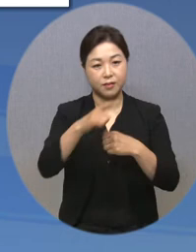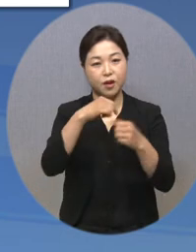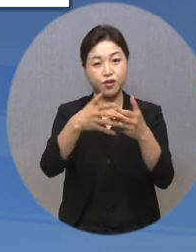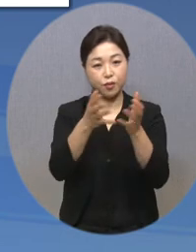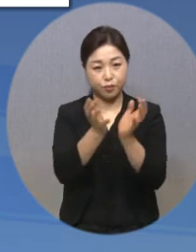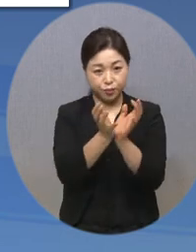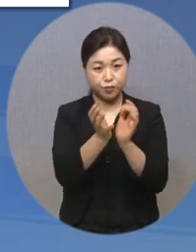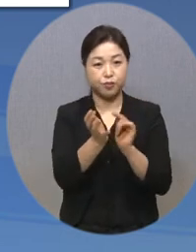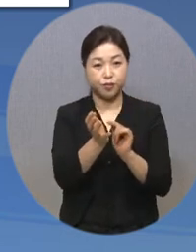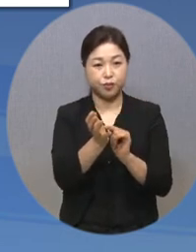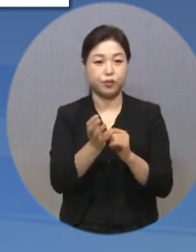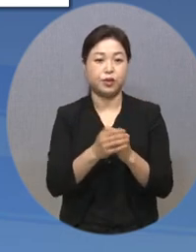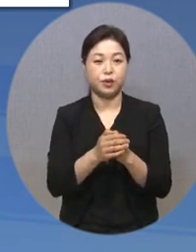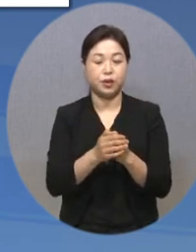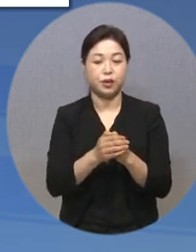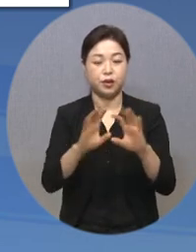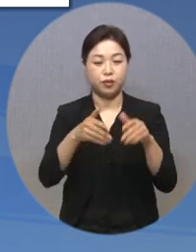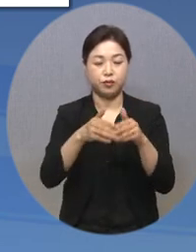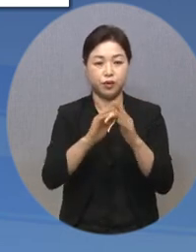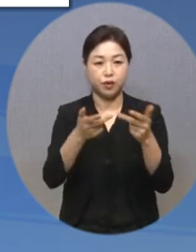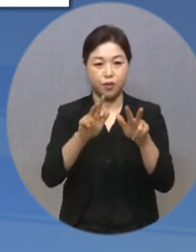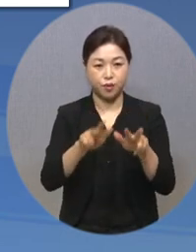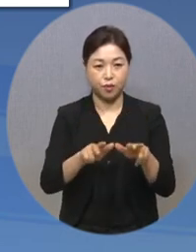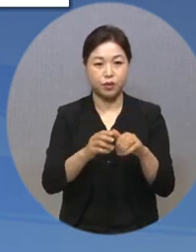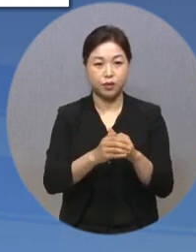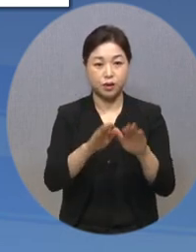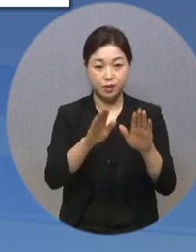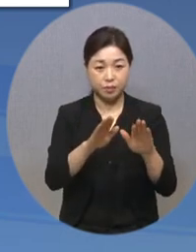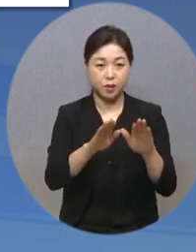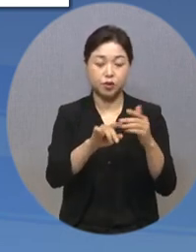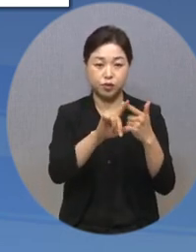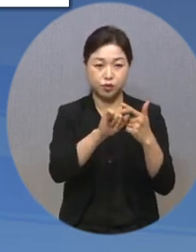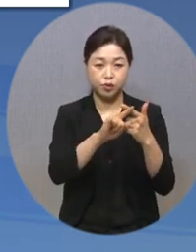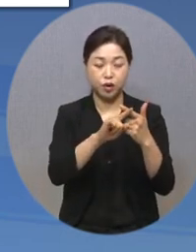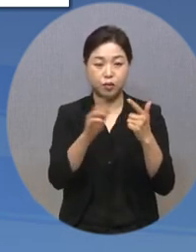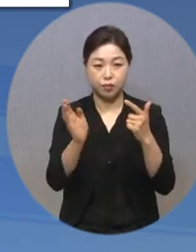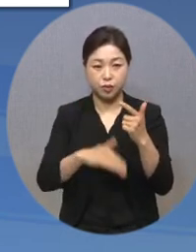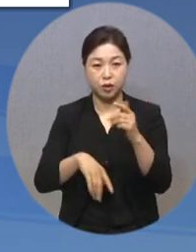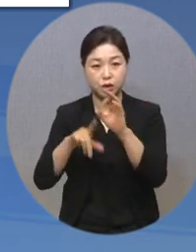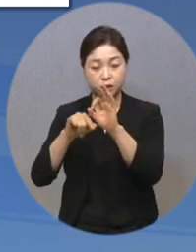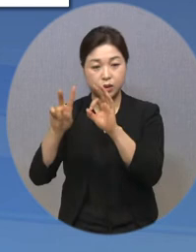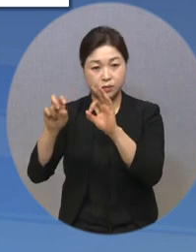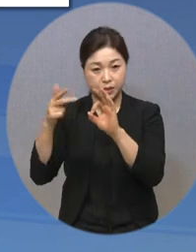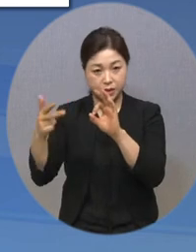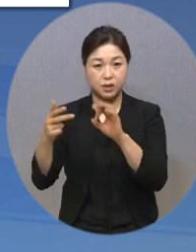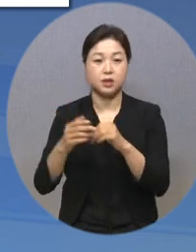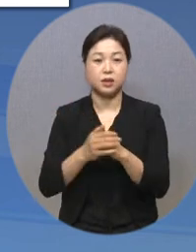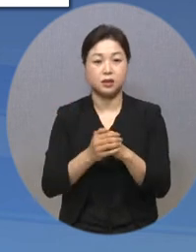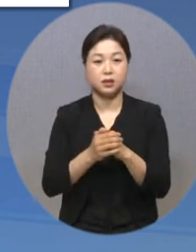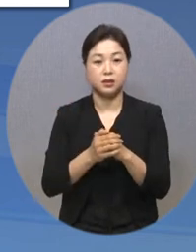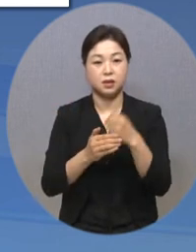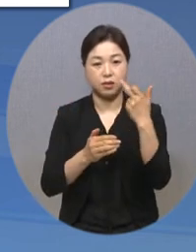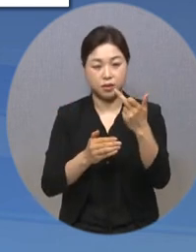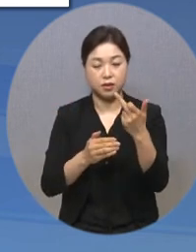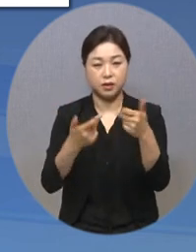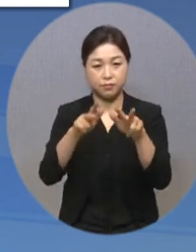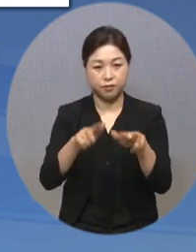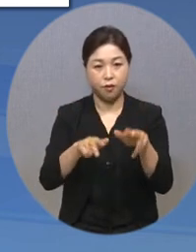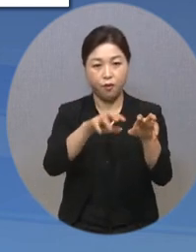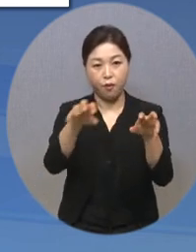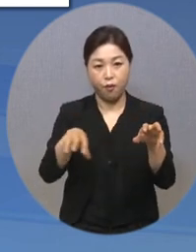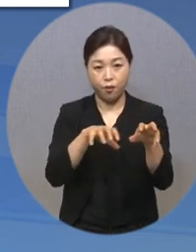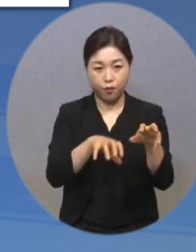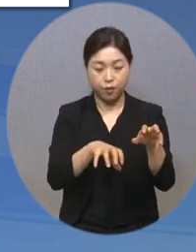환경부산화국립공원공단은 이달부터 오는 10월 27일까지 전국 17개 국립공원에서 장애인을 대상으로 오감맞춤